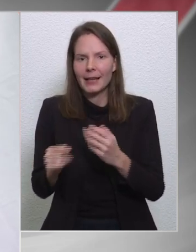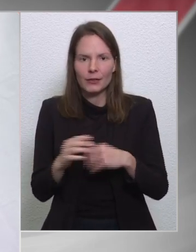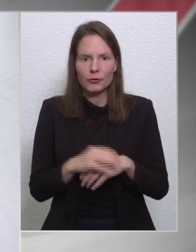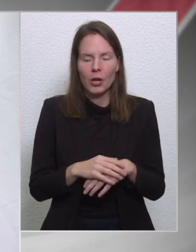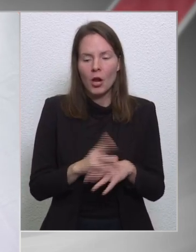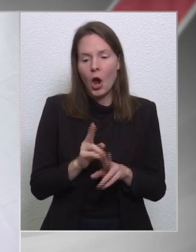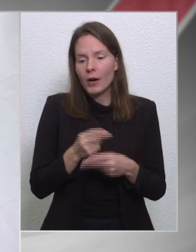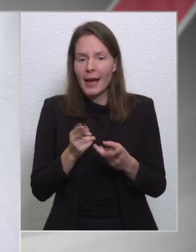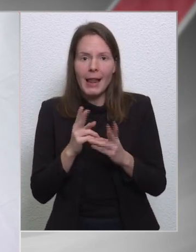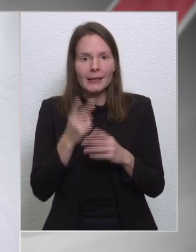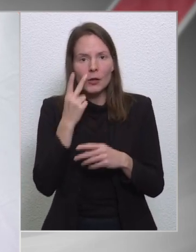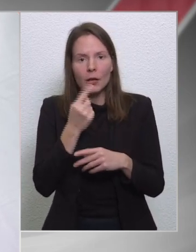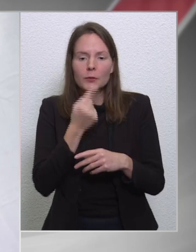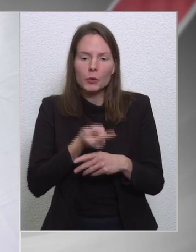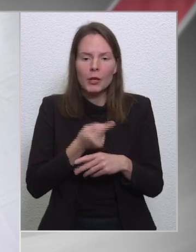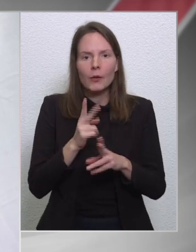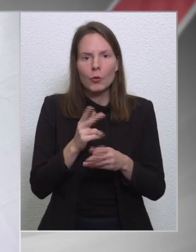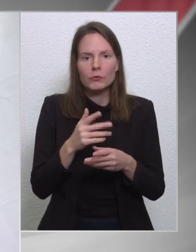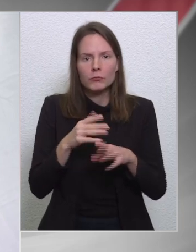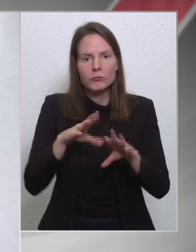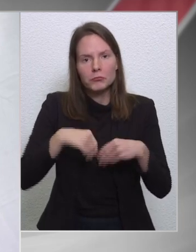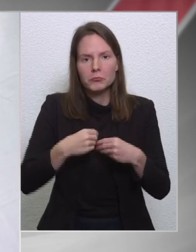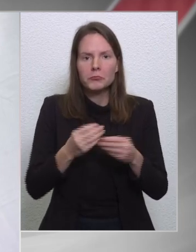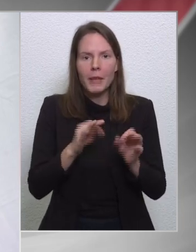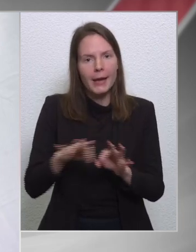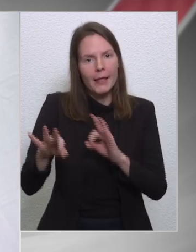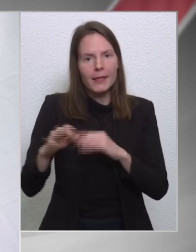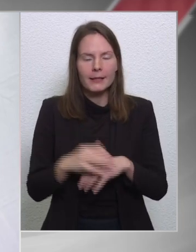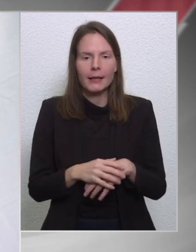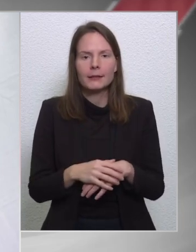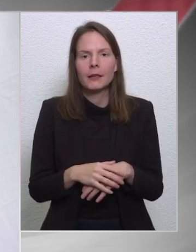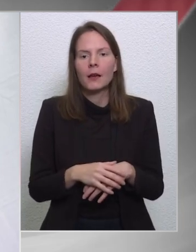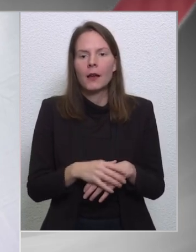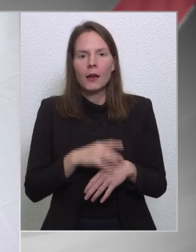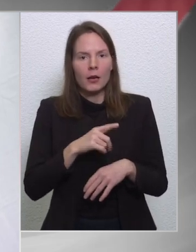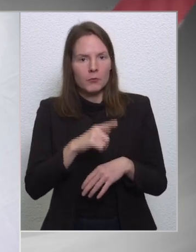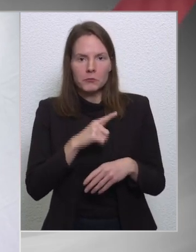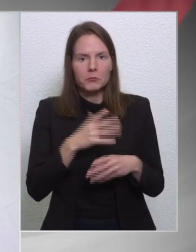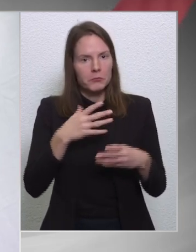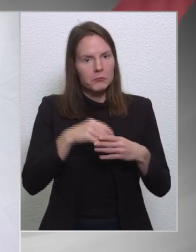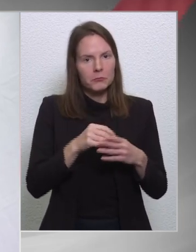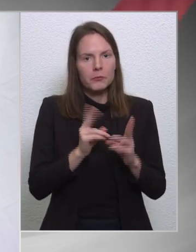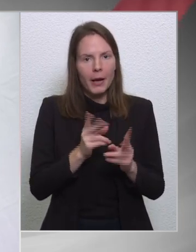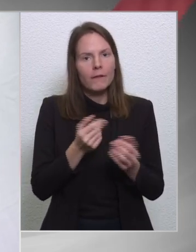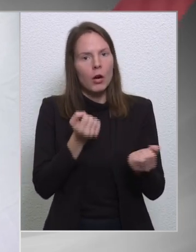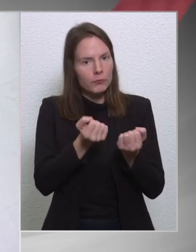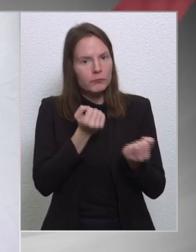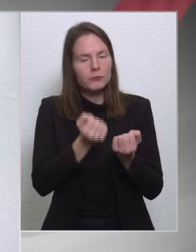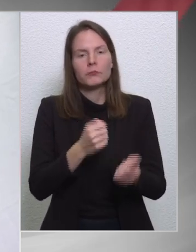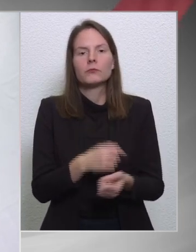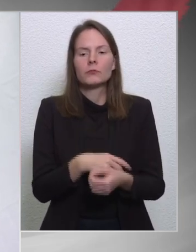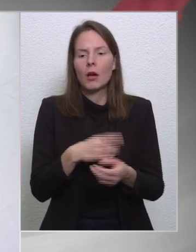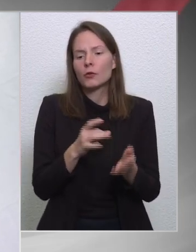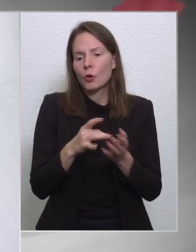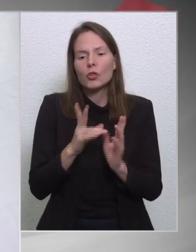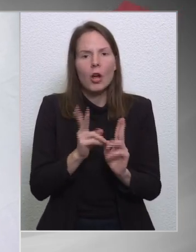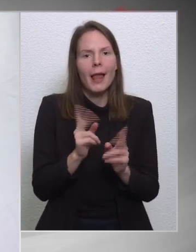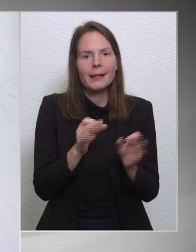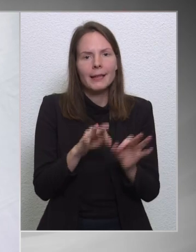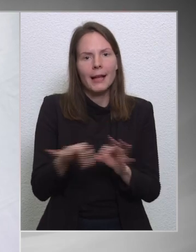tekinthető, de minimális egyeztetési készséggel, amit szerintem mindkét félben megvan, nagyon gyorsan rendezhető ügyekről van szó, vagy nagyon